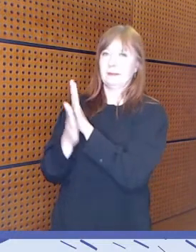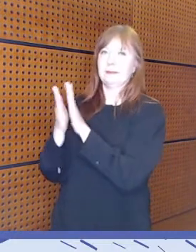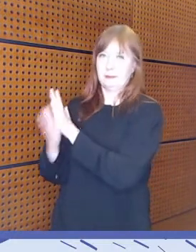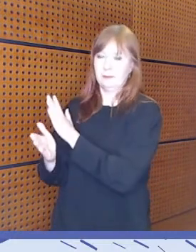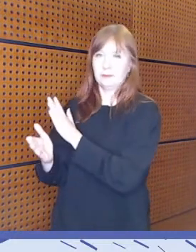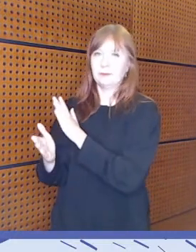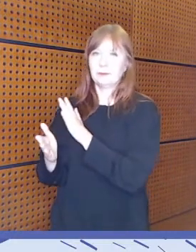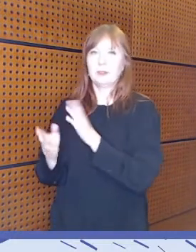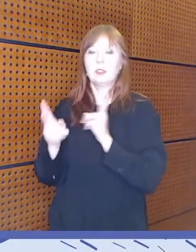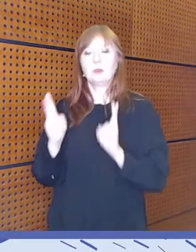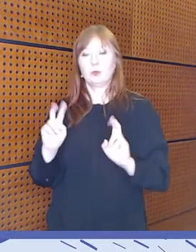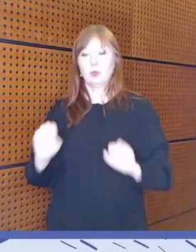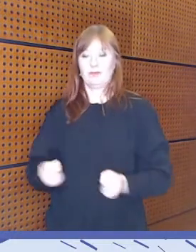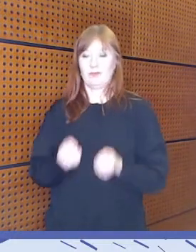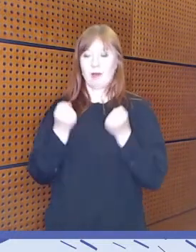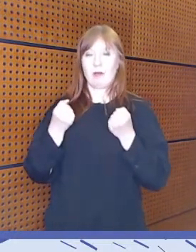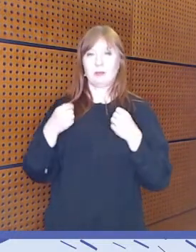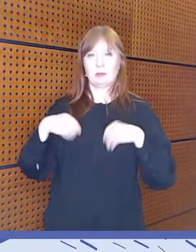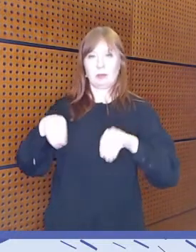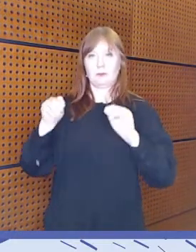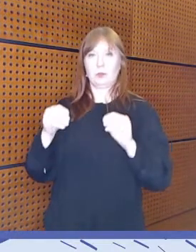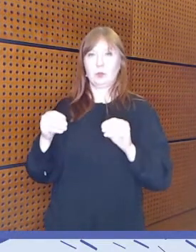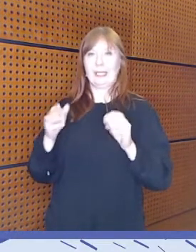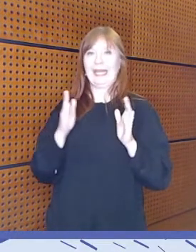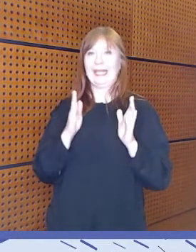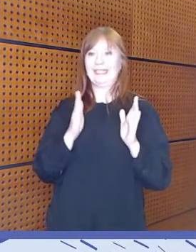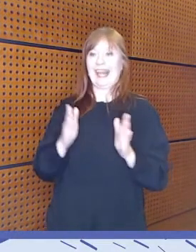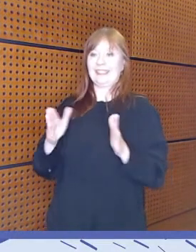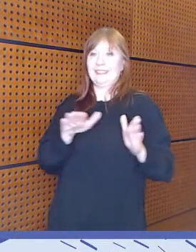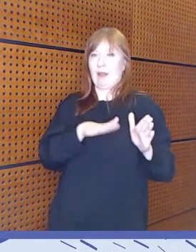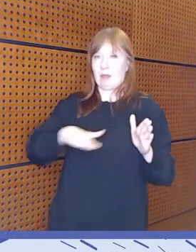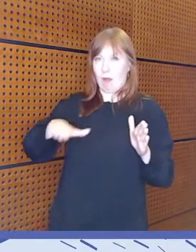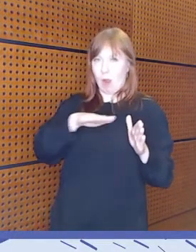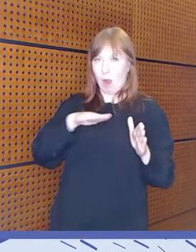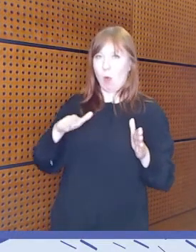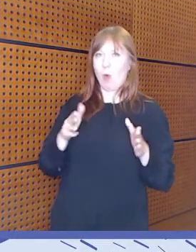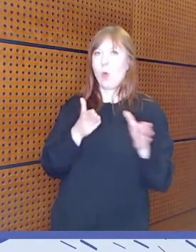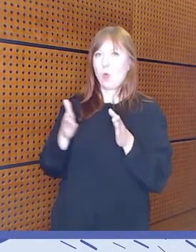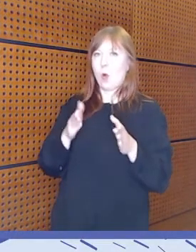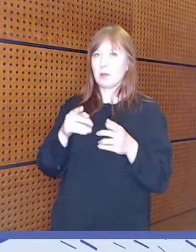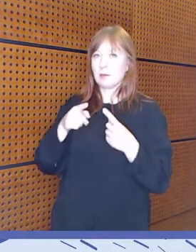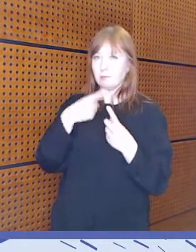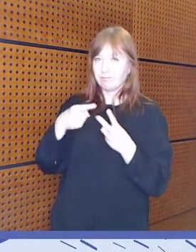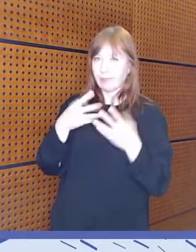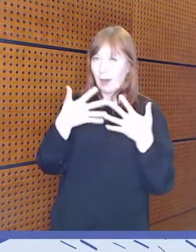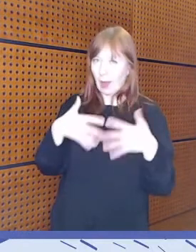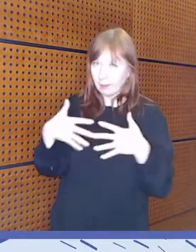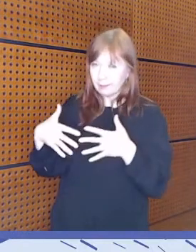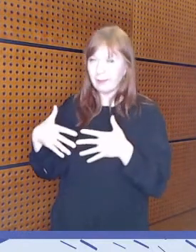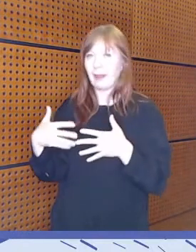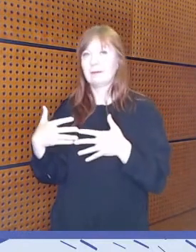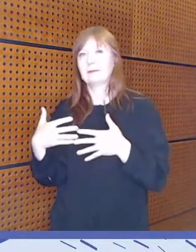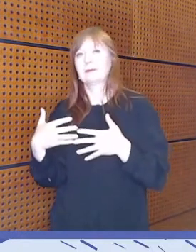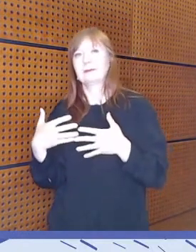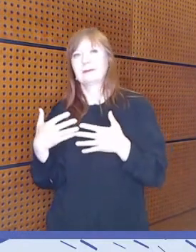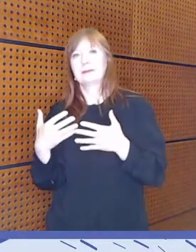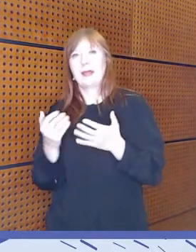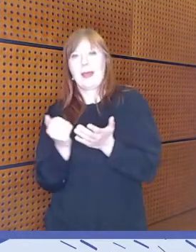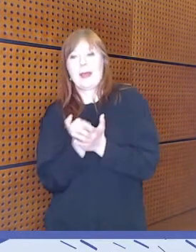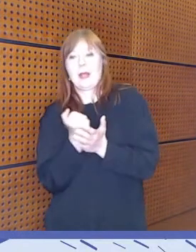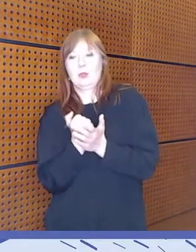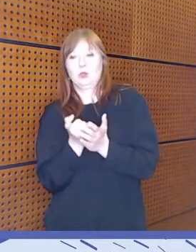varhaiskastuksen järjestäjä myöskin huolehtii niistä laitteista ja edellytyksistä tälle